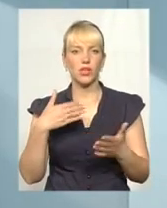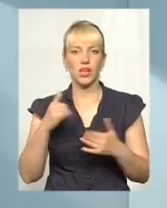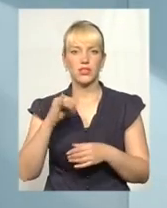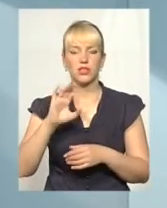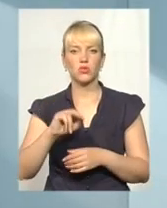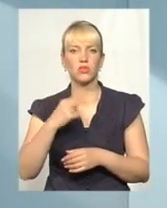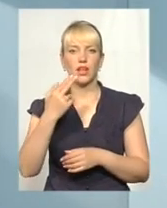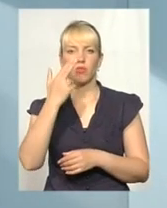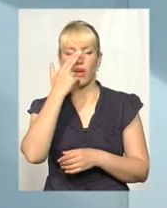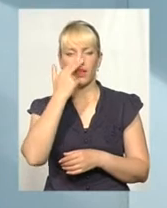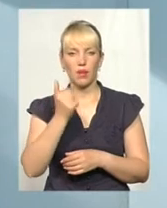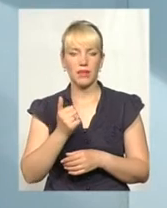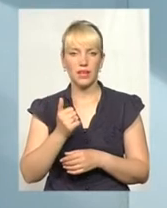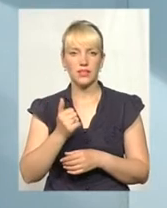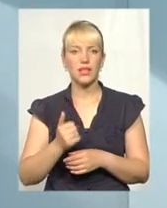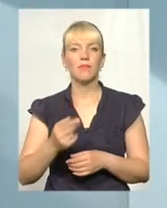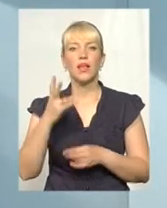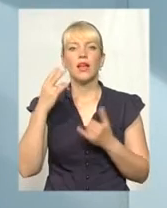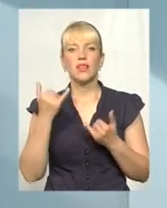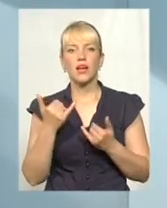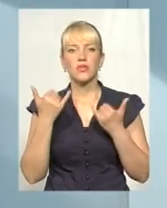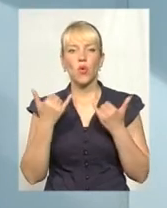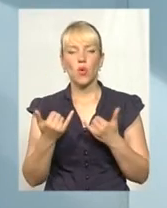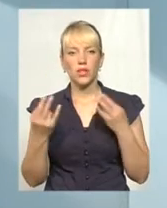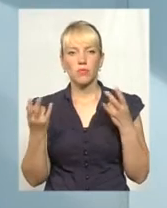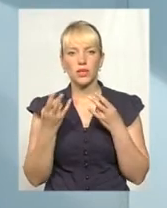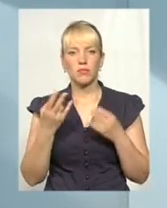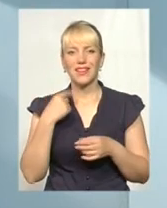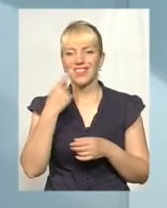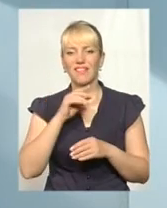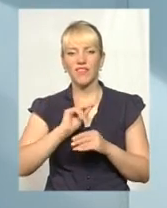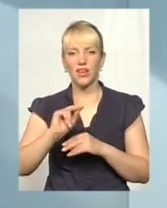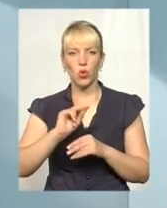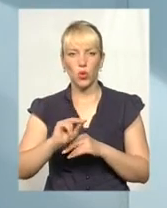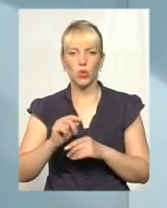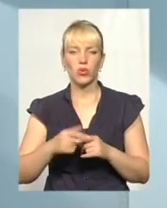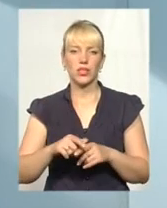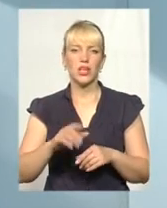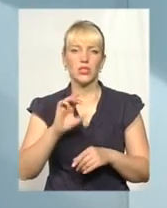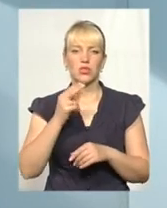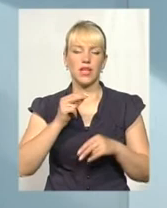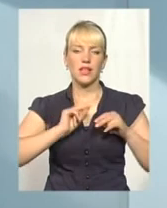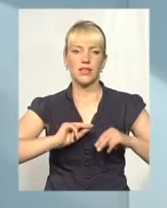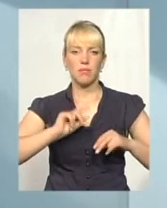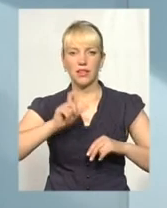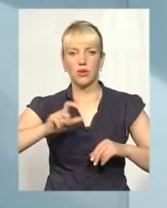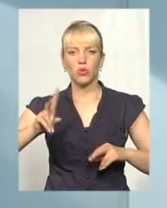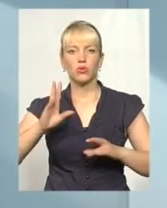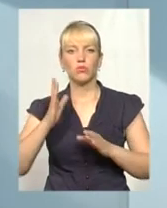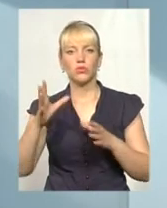соціальної адаптації. На сьогодні потрібні дефектологи, соціальні педагоги, які будуть з ними працювати.